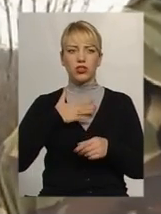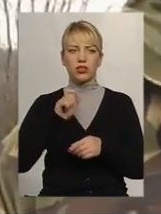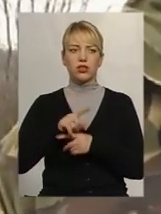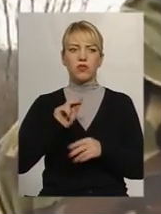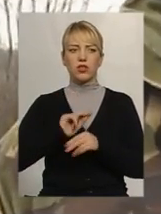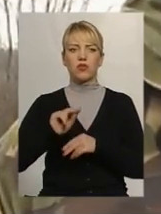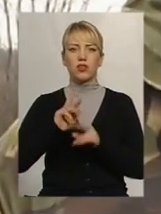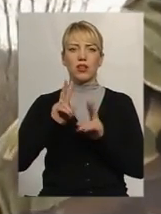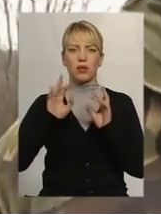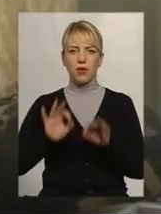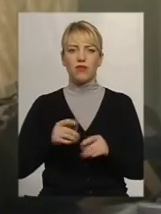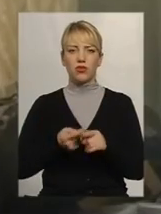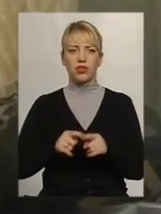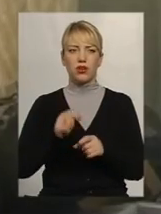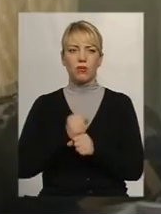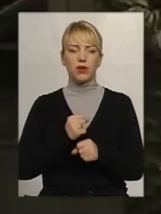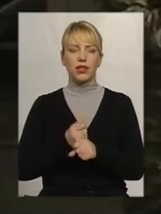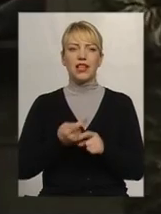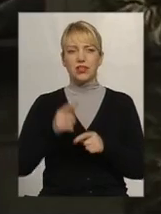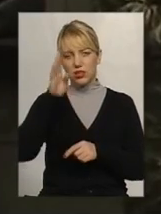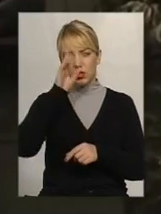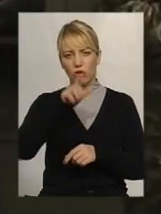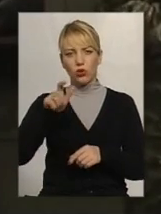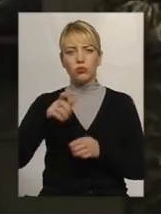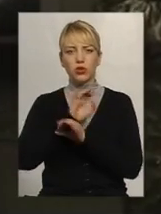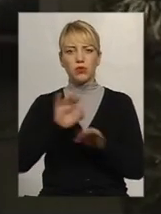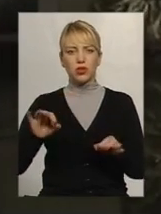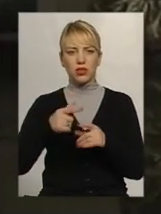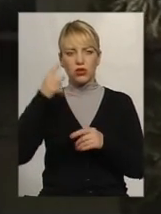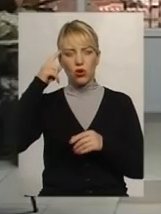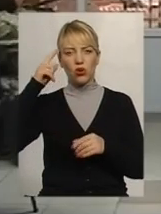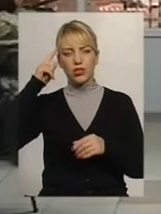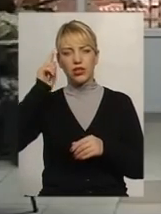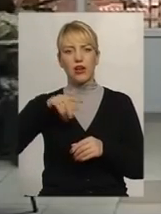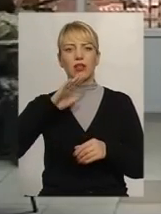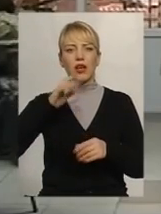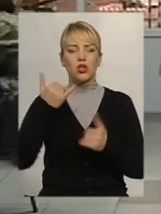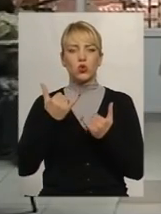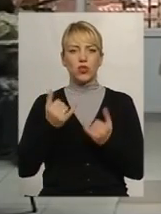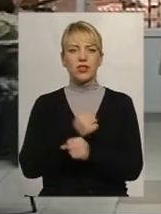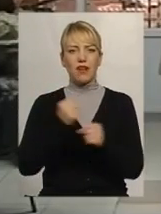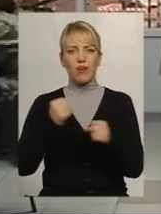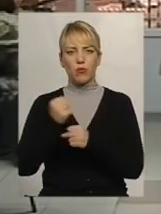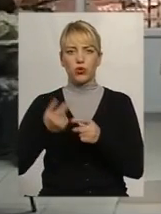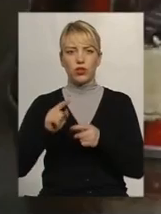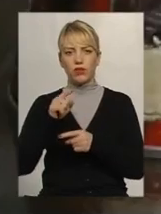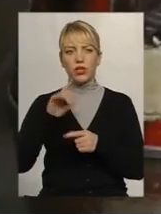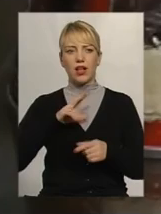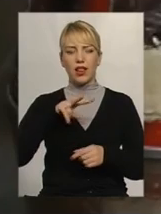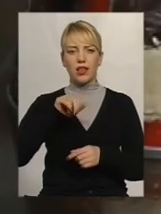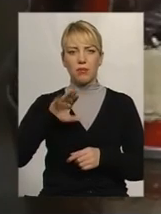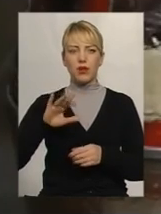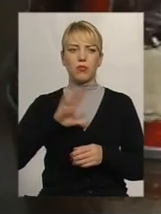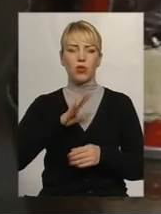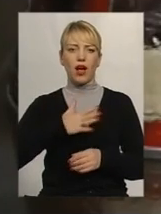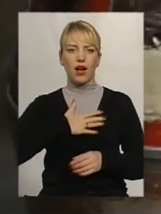навчити, як правильно його робити. Ці хлопці добре розуміються на сучасних вибухівках. У липні минулого року стартувала канадсько-українська